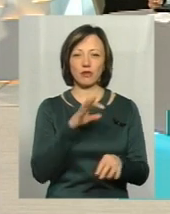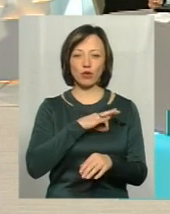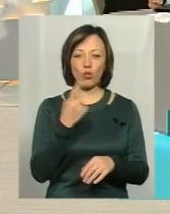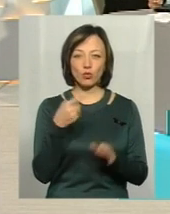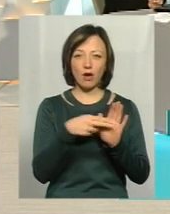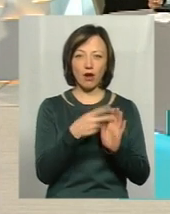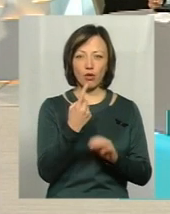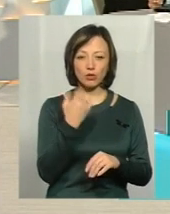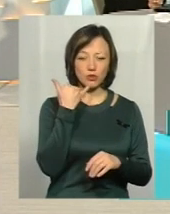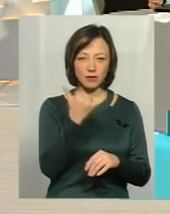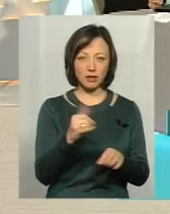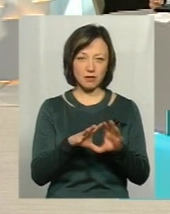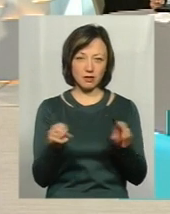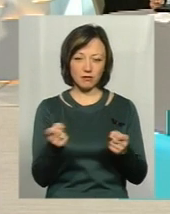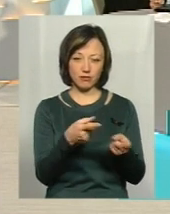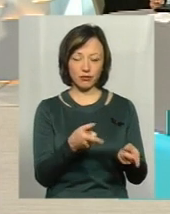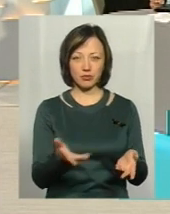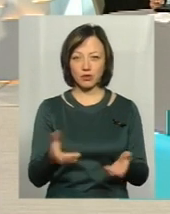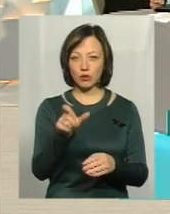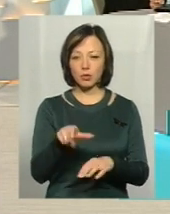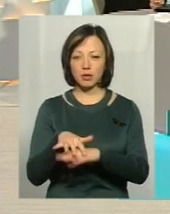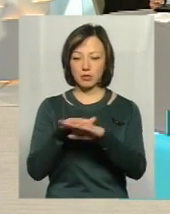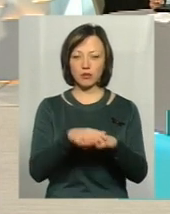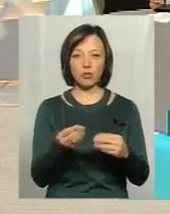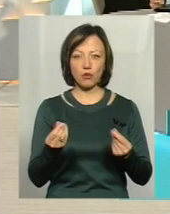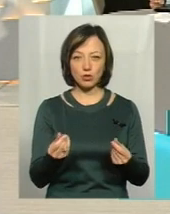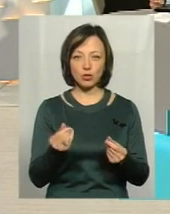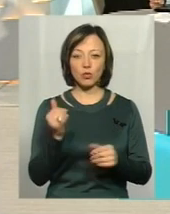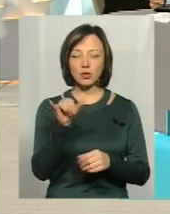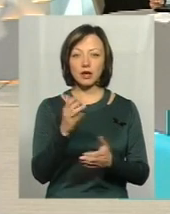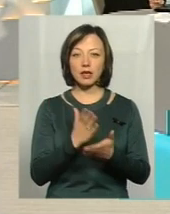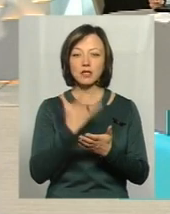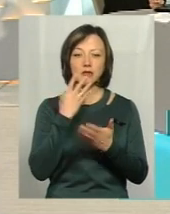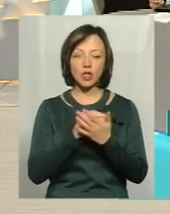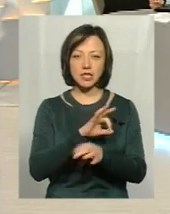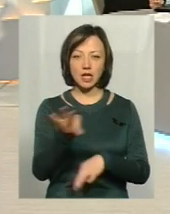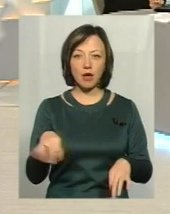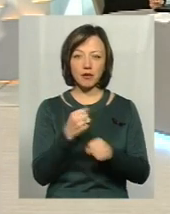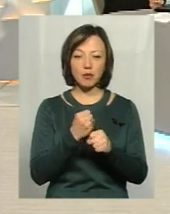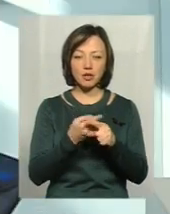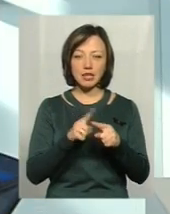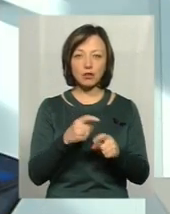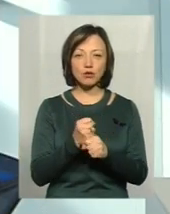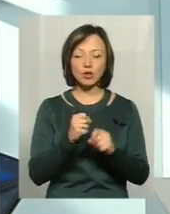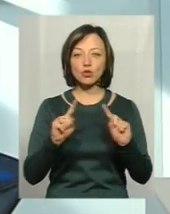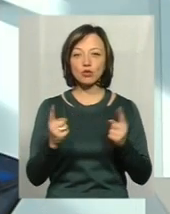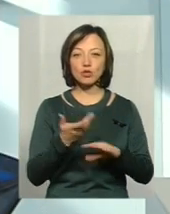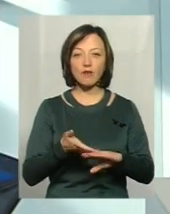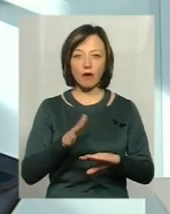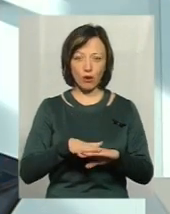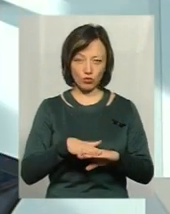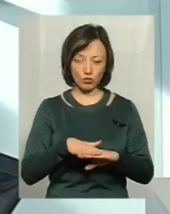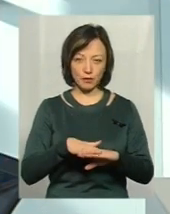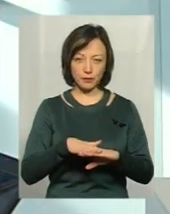одну картку для одного дзвінка, тим паче, якщо людина їм перераховує кошти, у них є вже свої схеми відпрацьовані, і це зробити дуже важко.